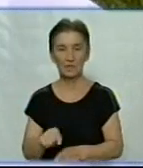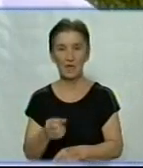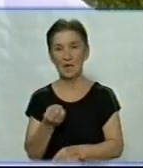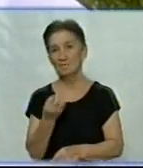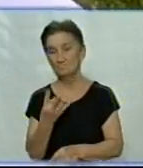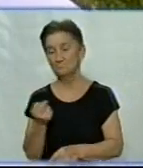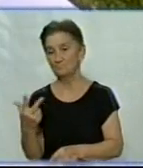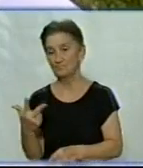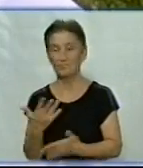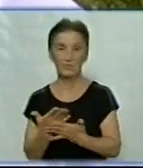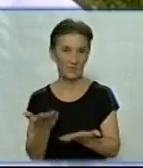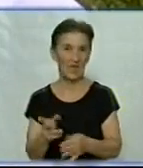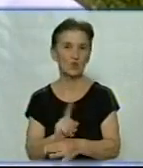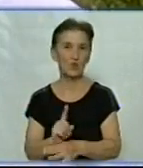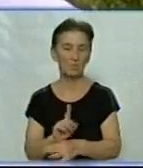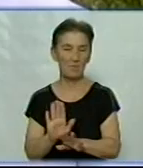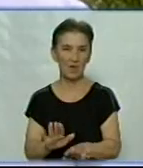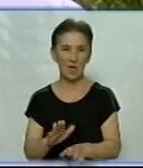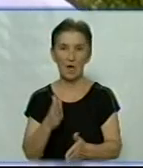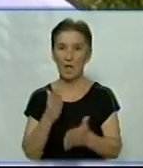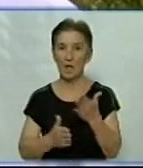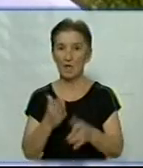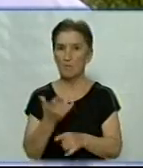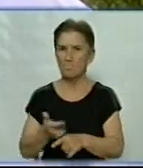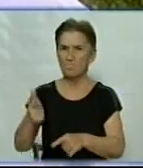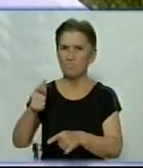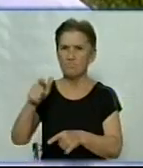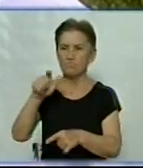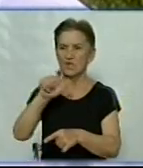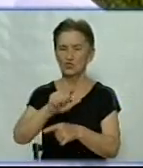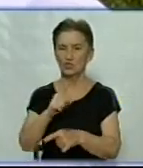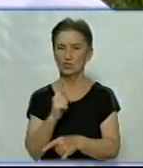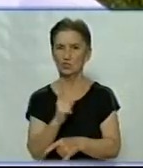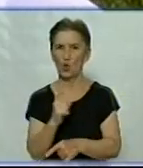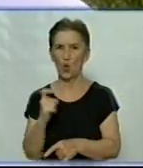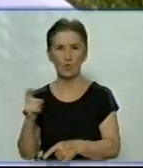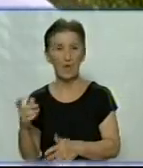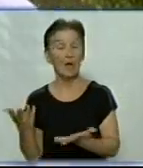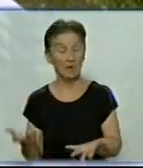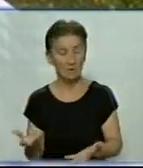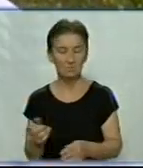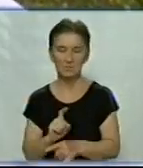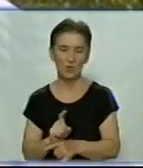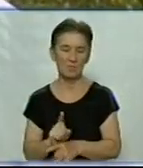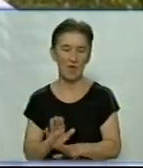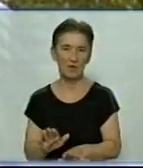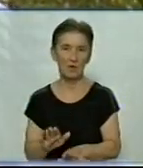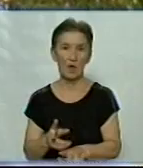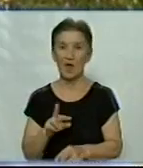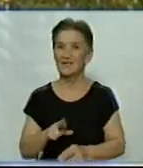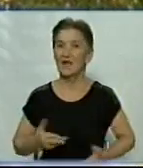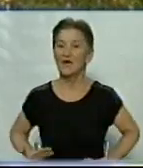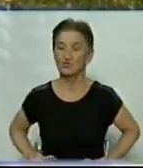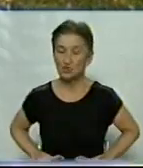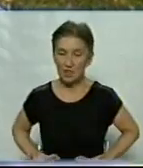то це десь приблизно нормально. Якщо воно не скаче більше, сотні разів, то це нормально. Для житла,